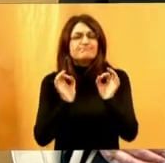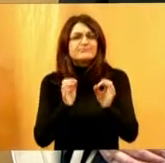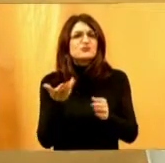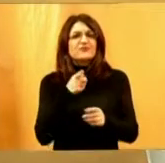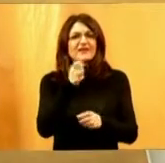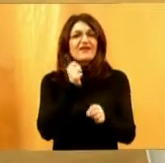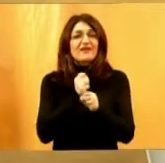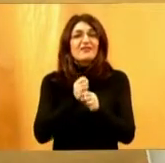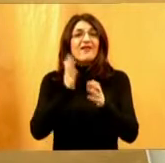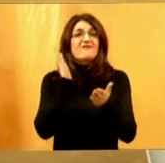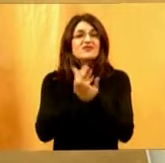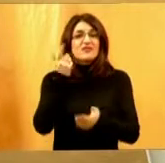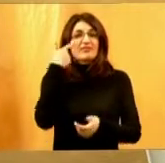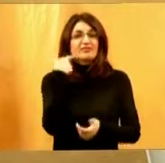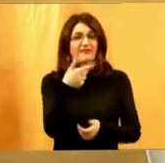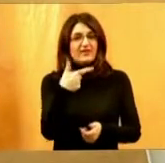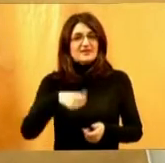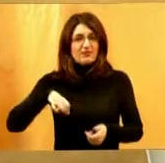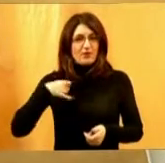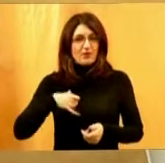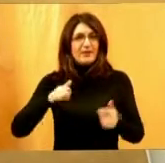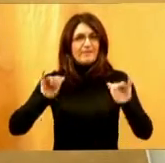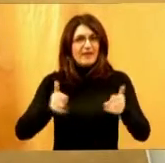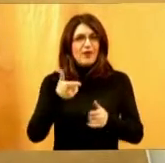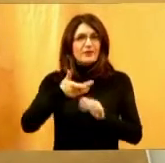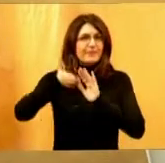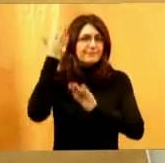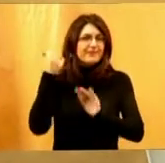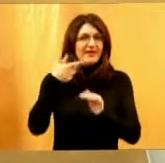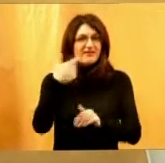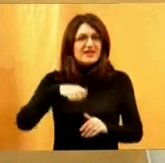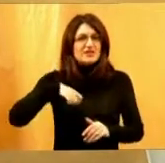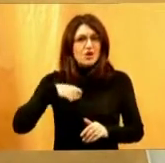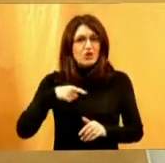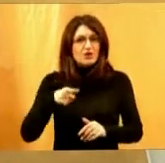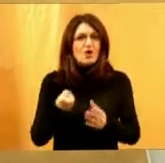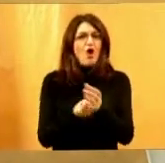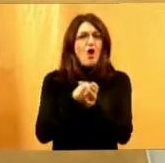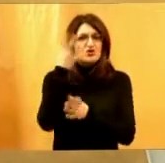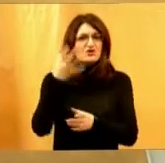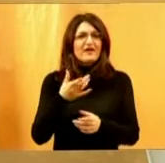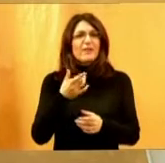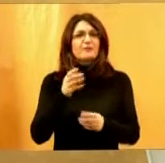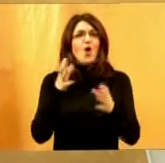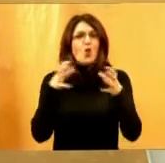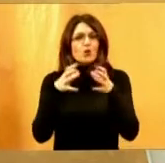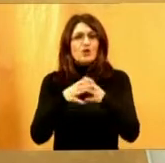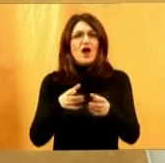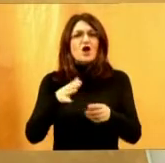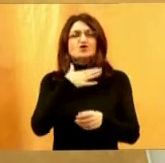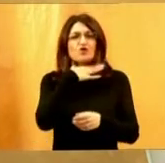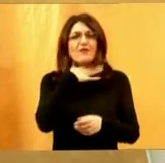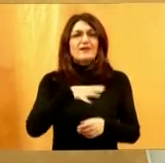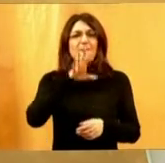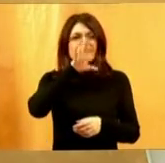bavite već 20 godina. Je li odpred 20 godina nešto malo manje osnovana udruga za školovanje pasa, vodiča i